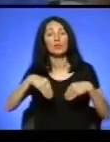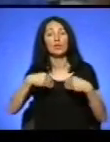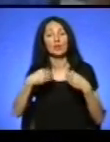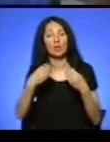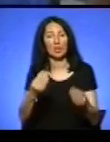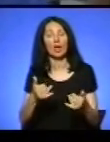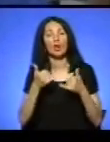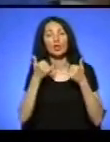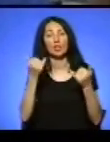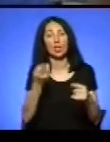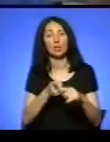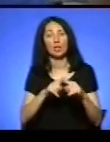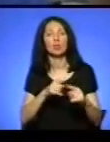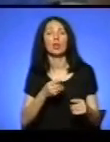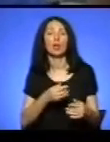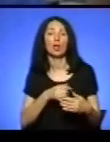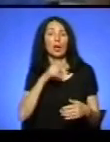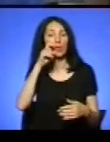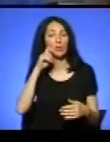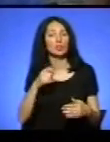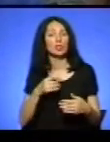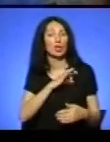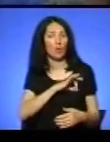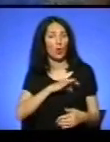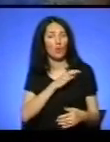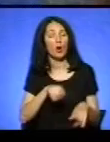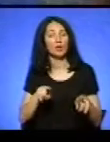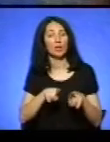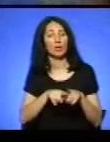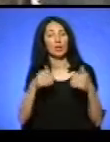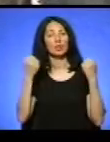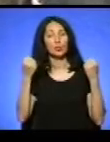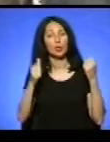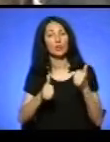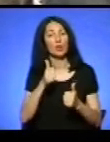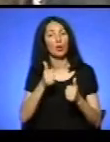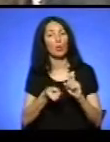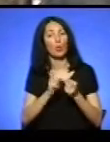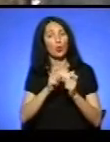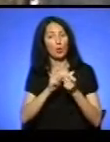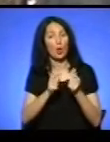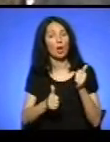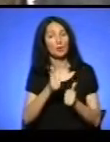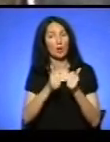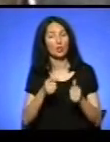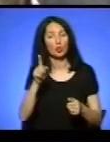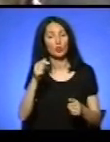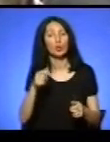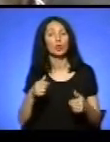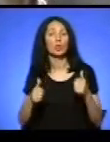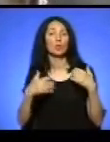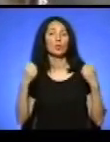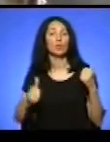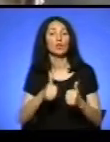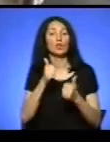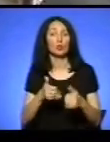шани, це і патріотичне виховання, і так би мовити, спортивна боротьба. Тому я думаю, що спортивний турнір присвячений – це